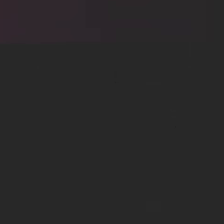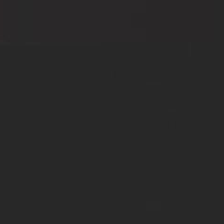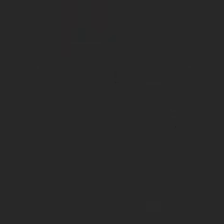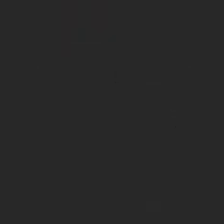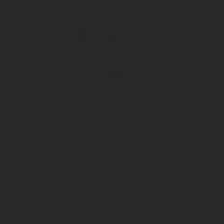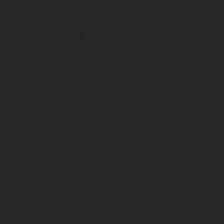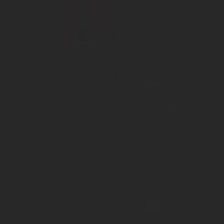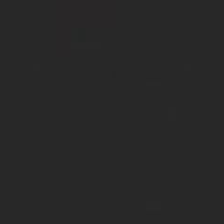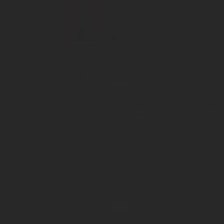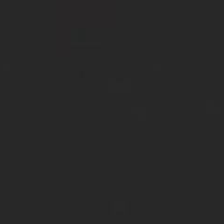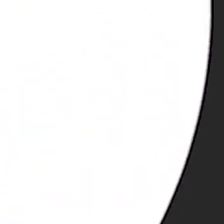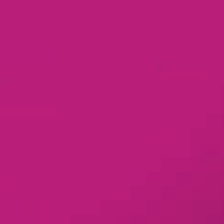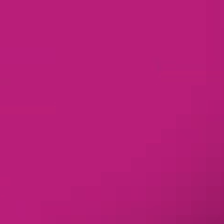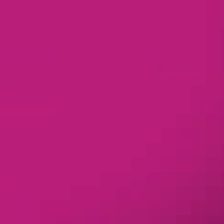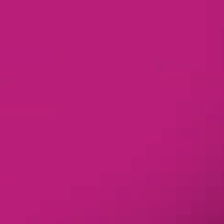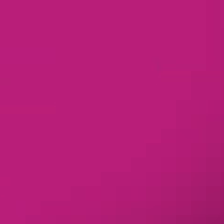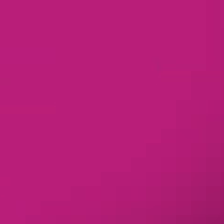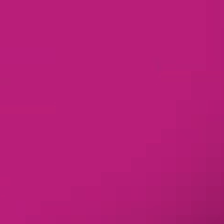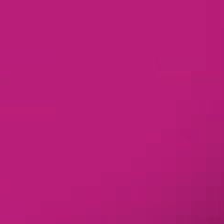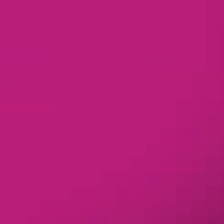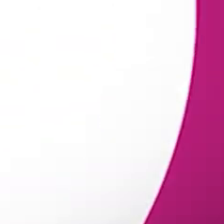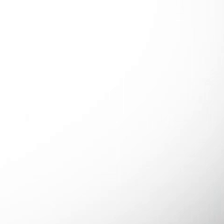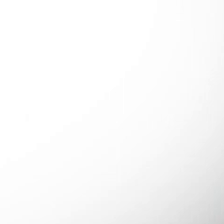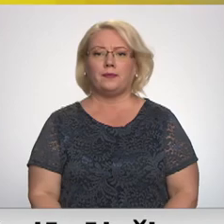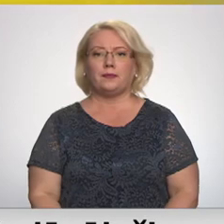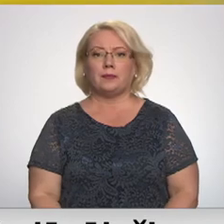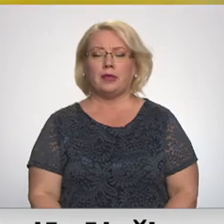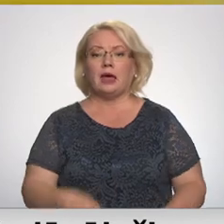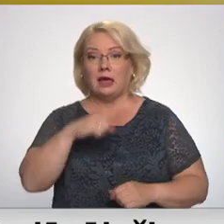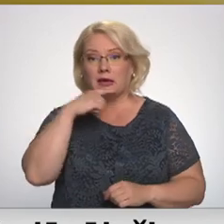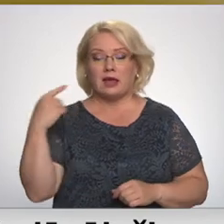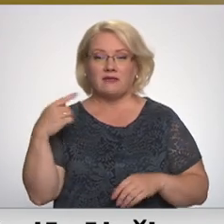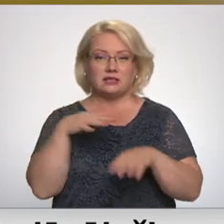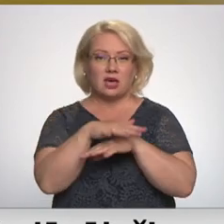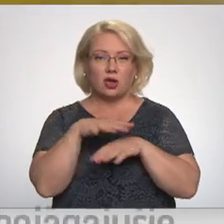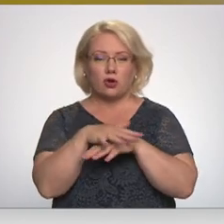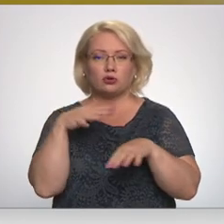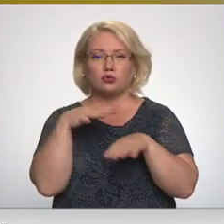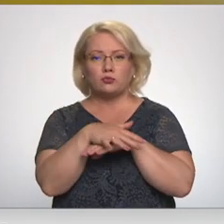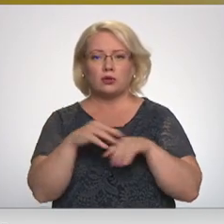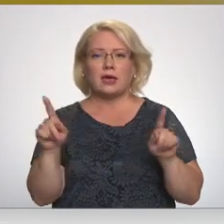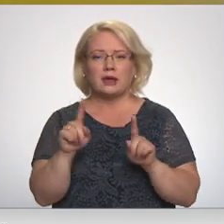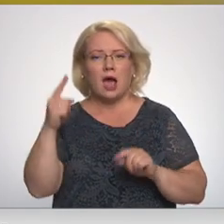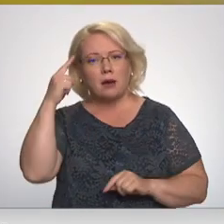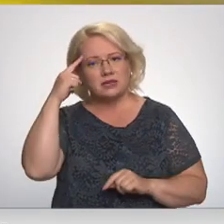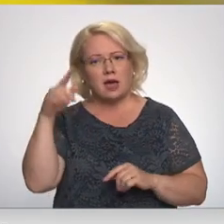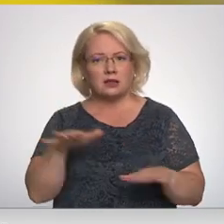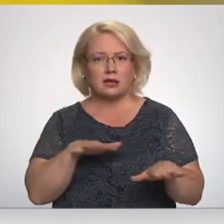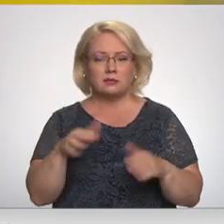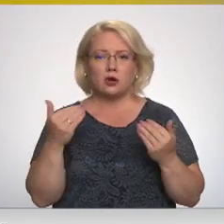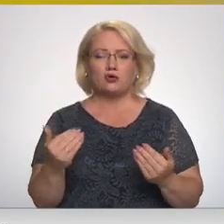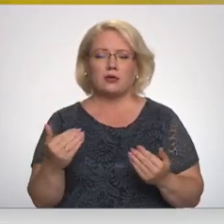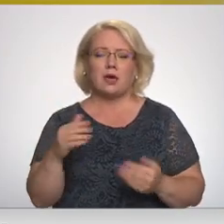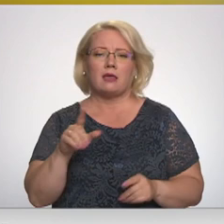Re! Viss ēters ir te! Krievijas teroristiskie uzbrukumi ir apzināta rīcība. Šodien